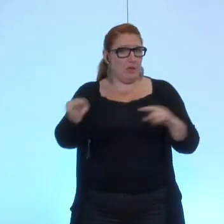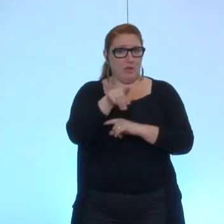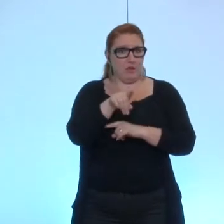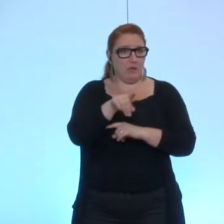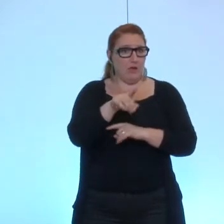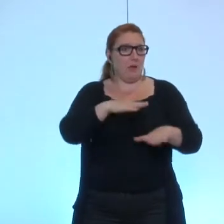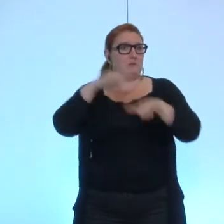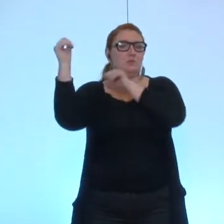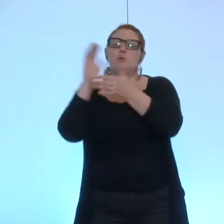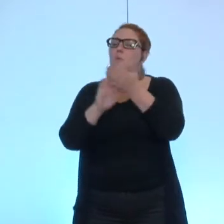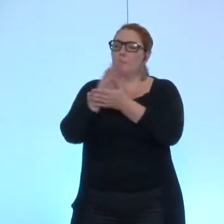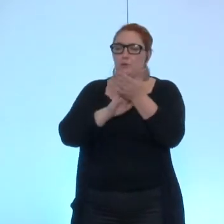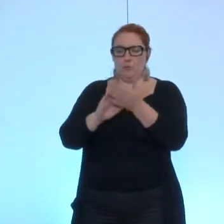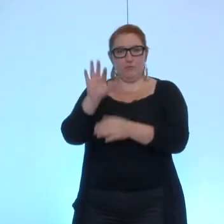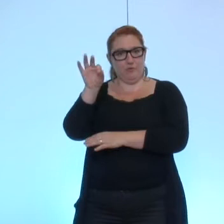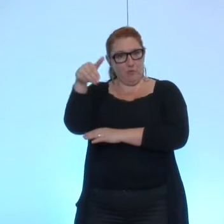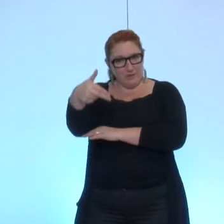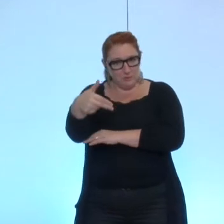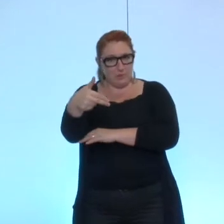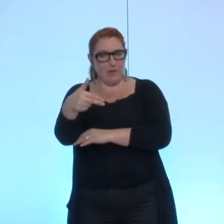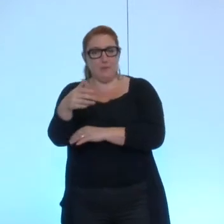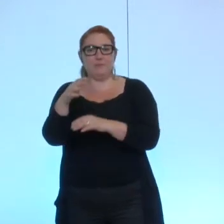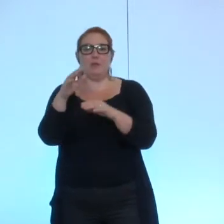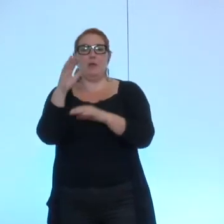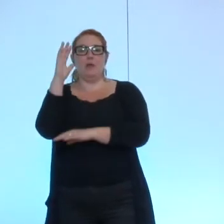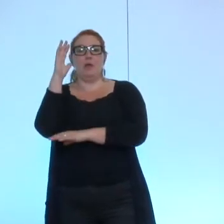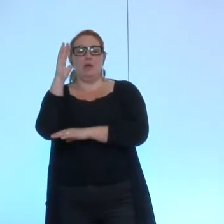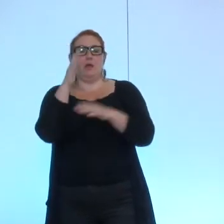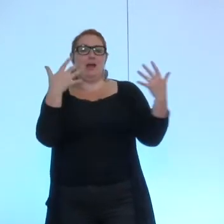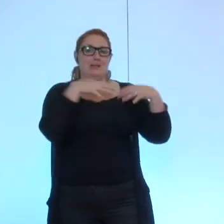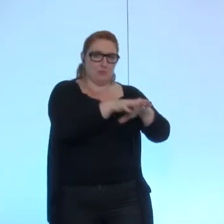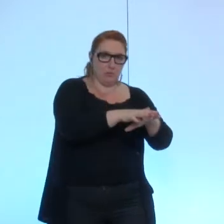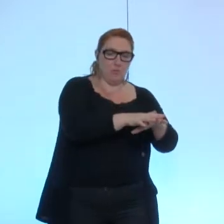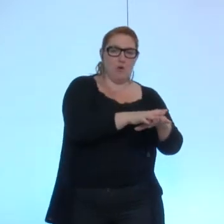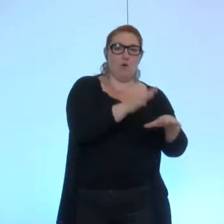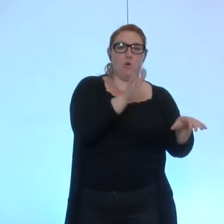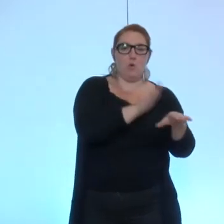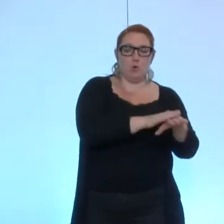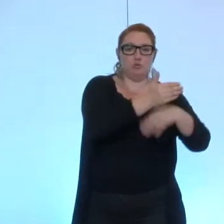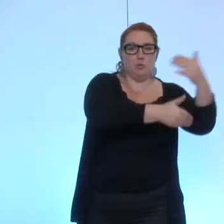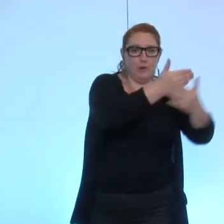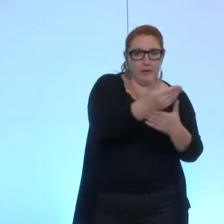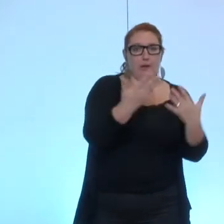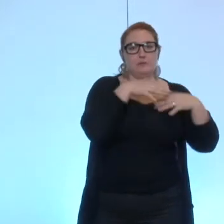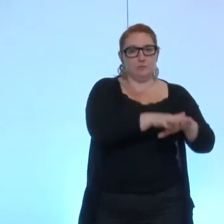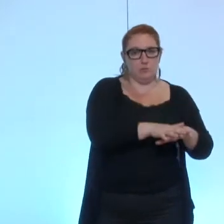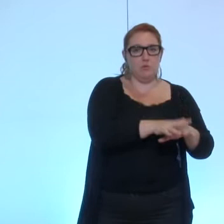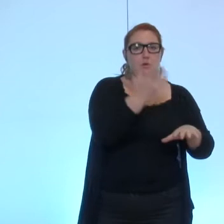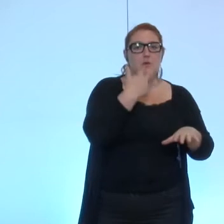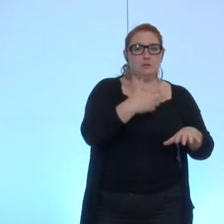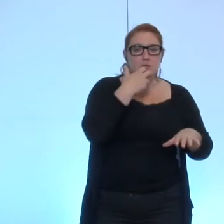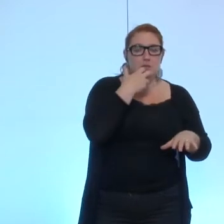abstention d'accord pardon donc fond national rassemblement de gauche et de progrès rassemblement citoyen de la gauche et des écologistes pour